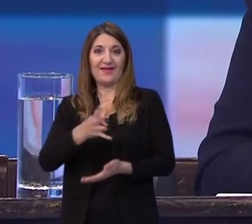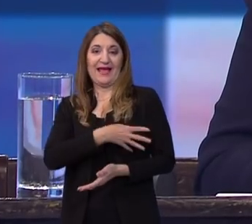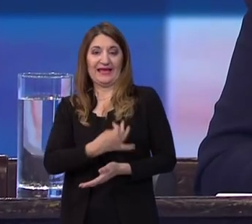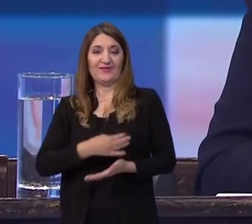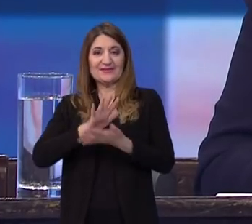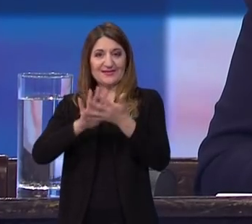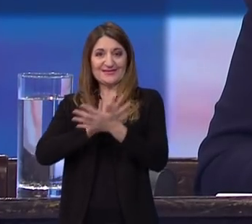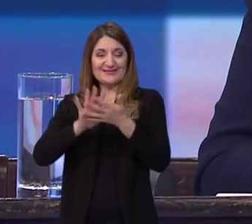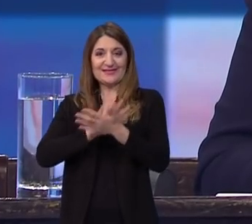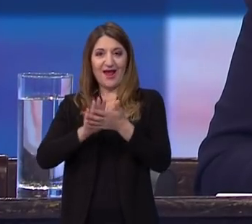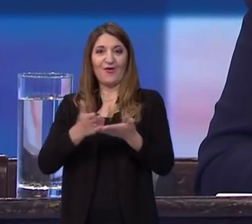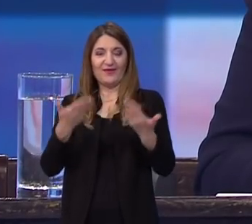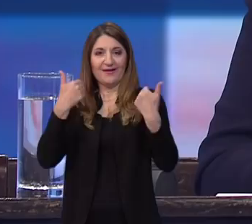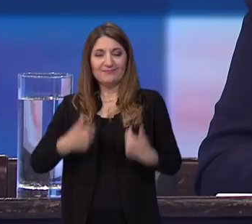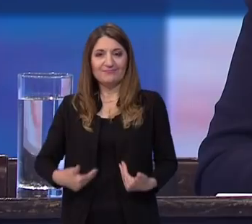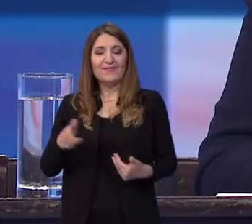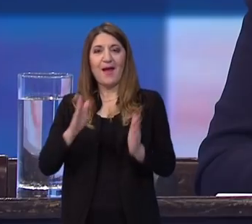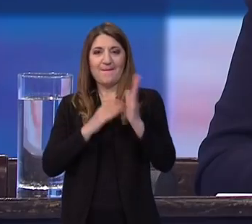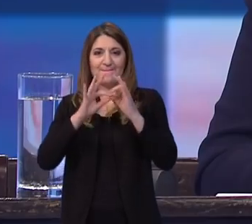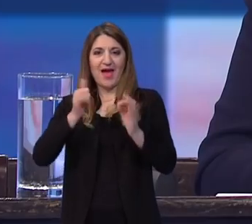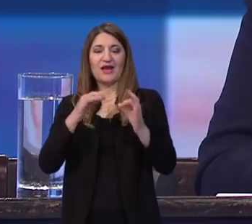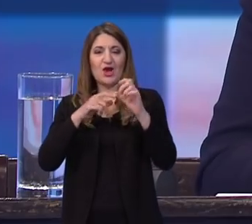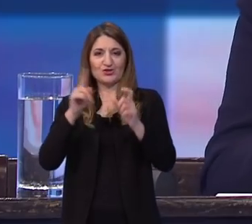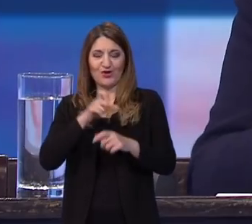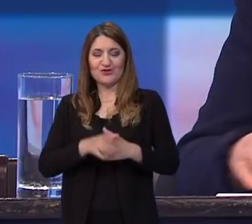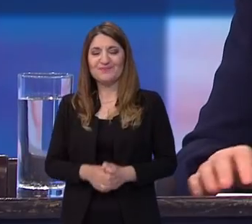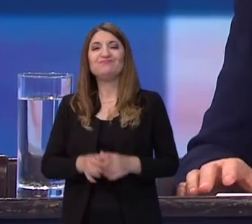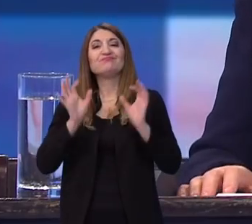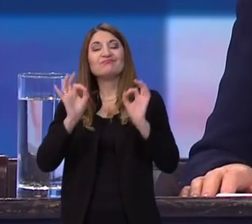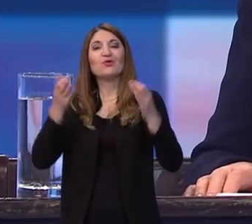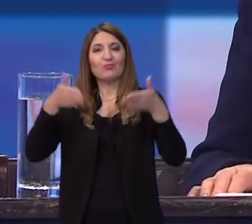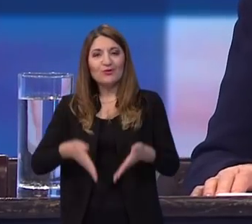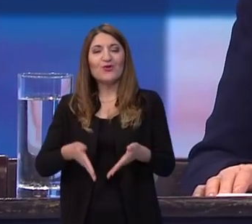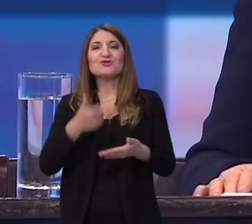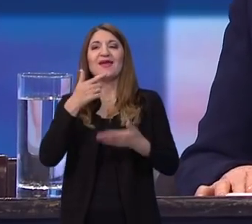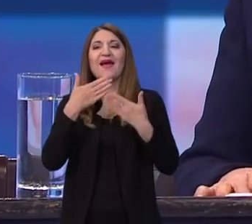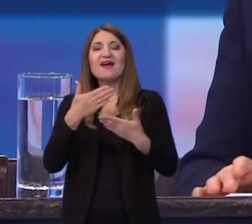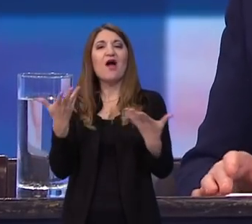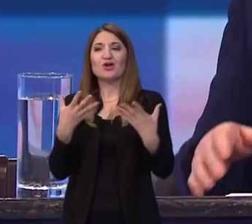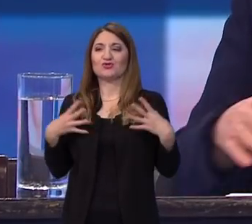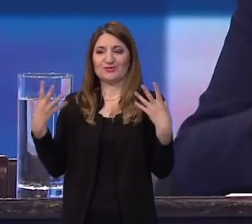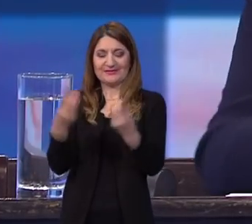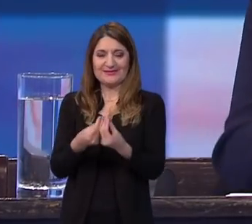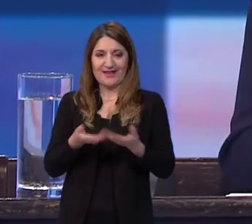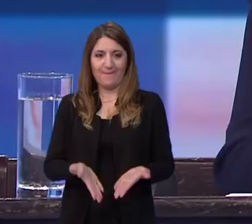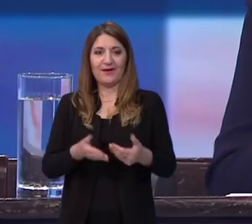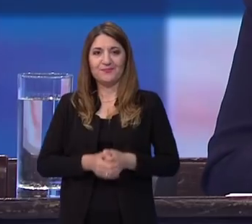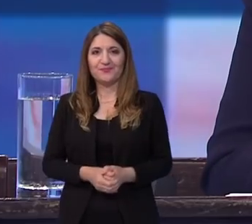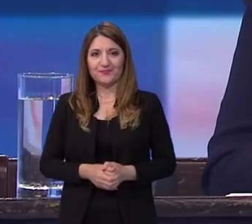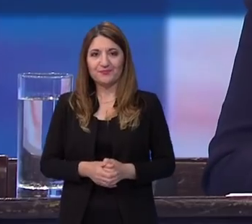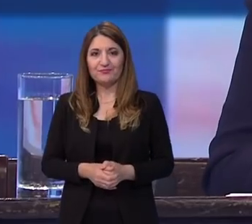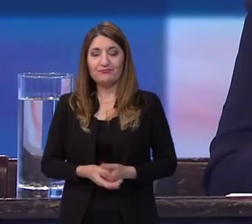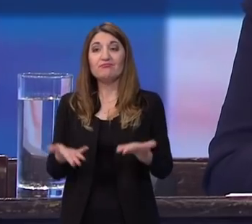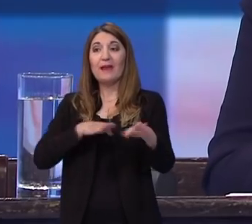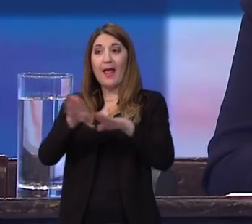German language, Maria Shojić. Good morning and thank you for being us. Ministre,